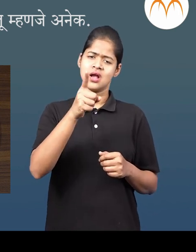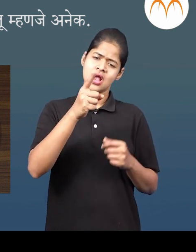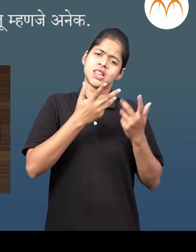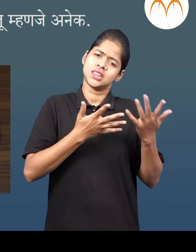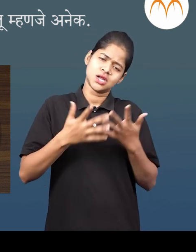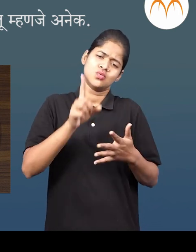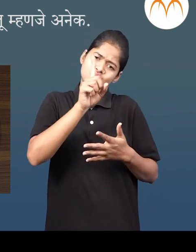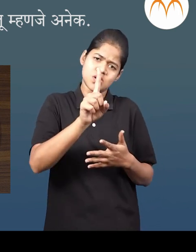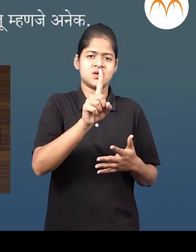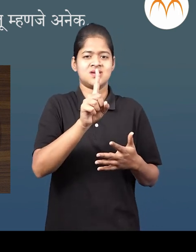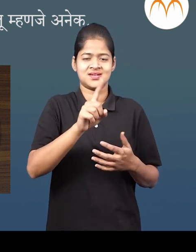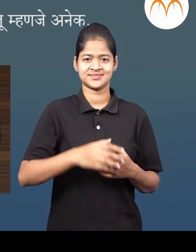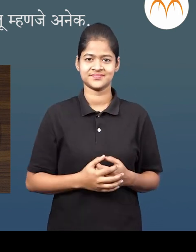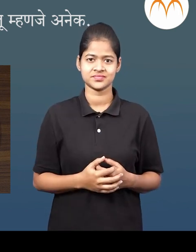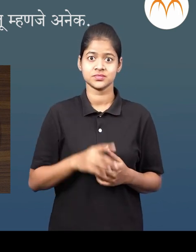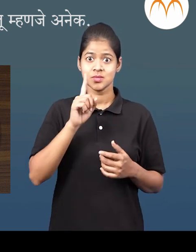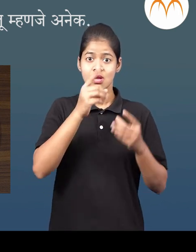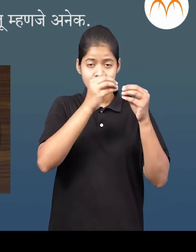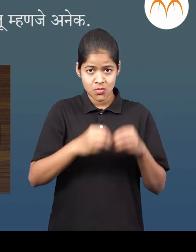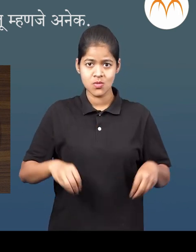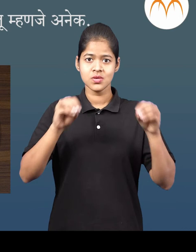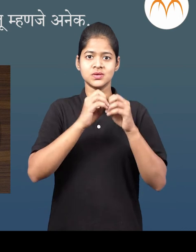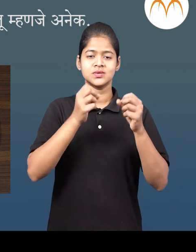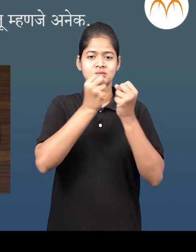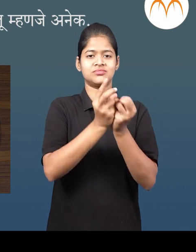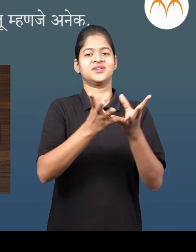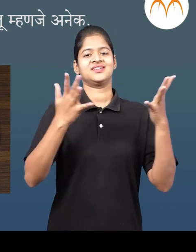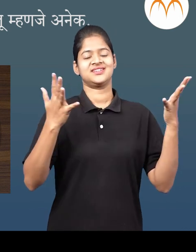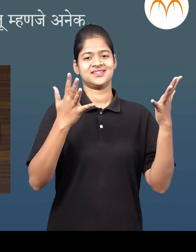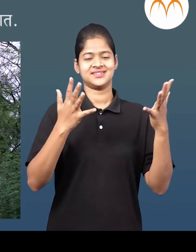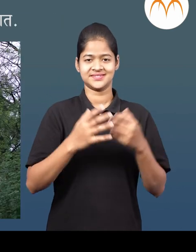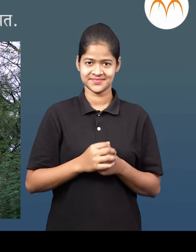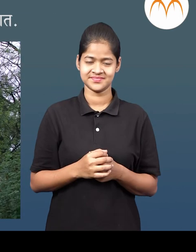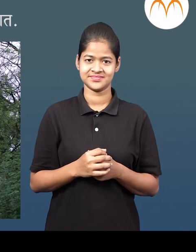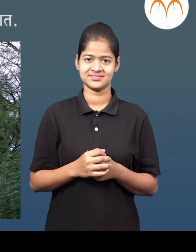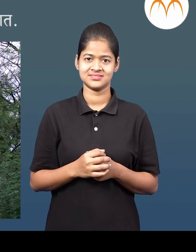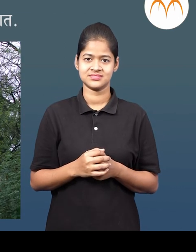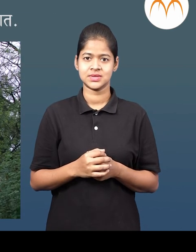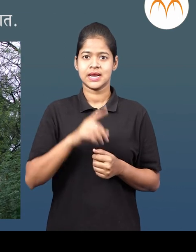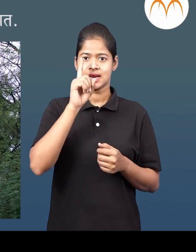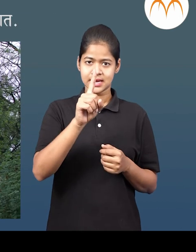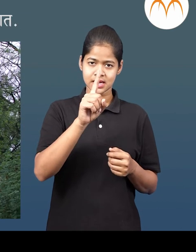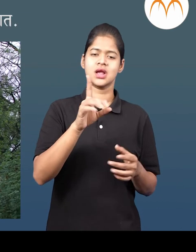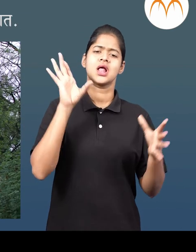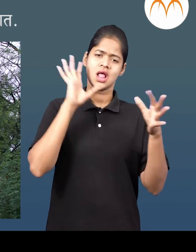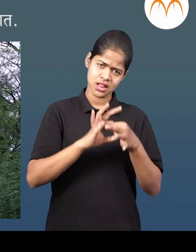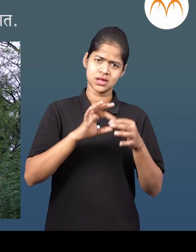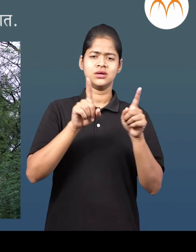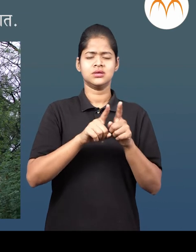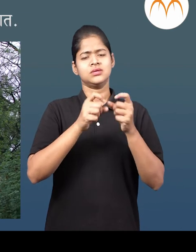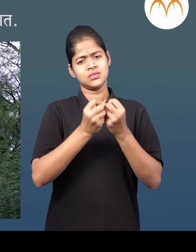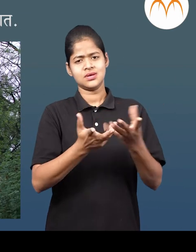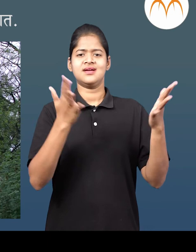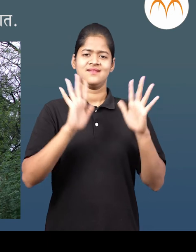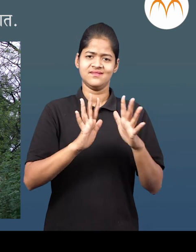वस्तु तर एका पिक्षा जास्त वस्तु मंजे अनेक एक वस्तु शी संबंधित अनेक वस्तु